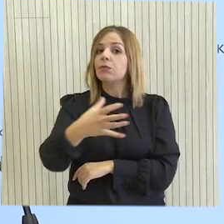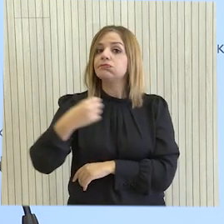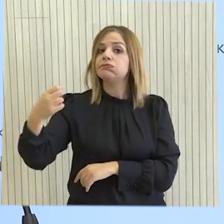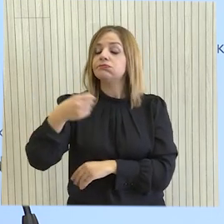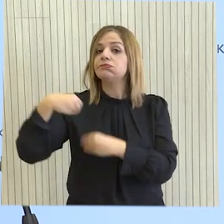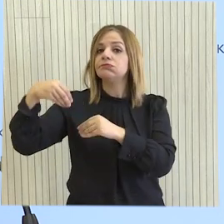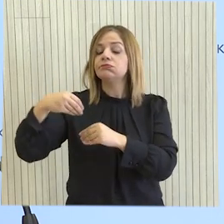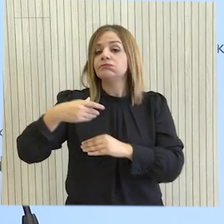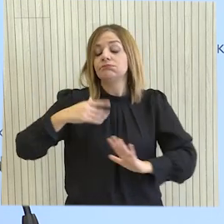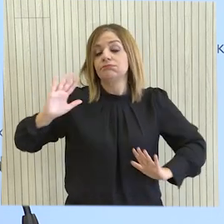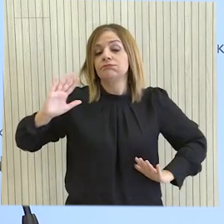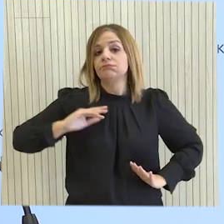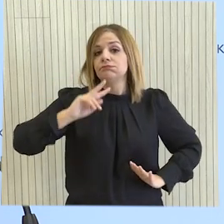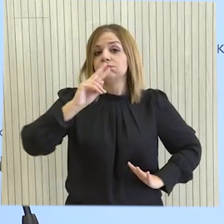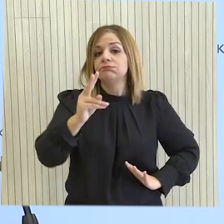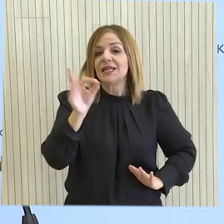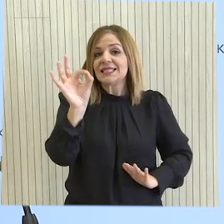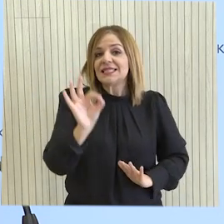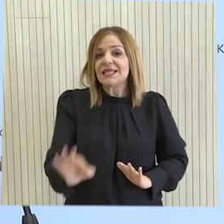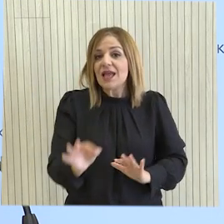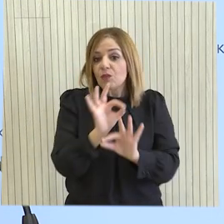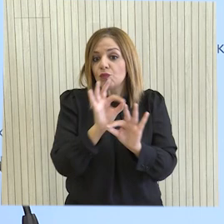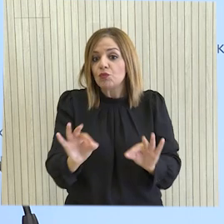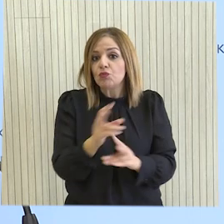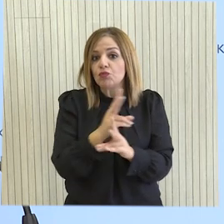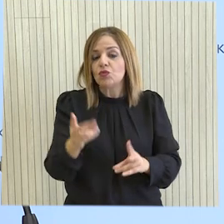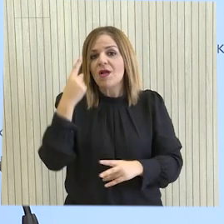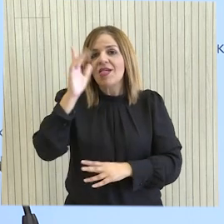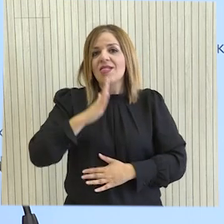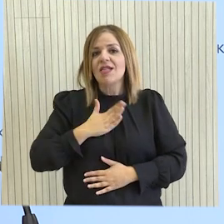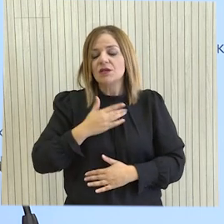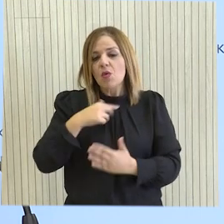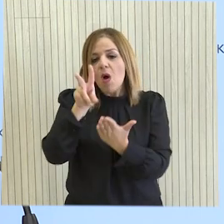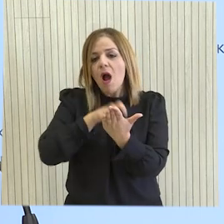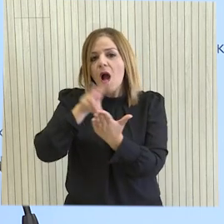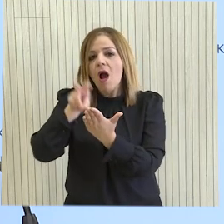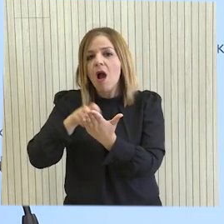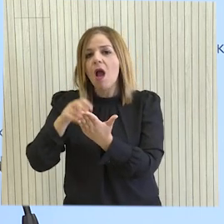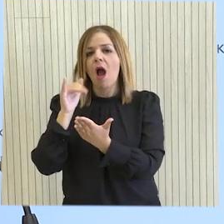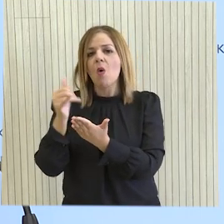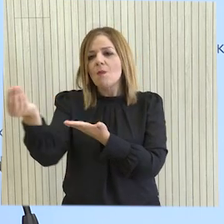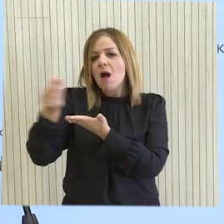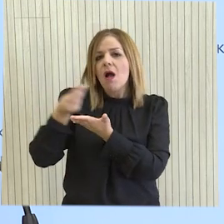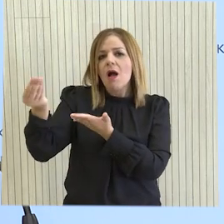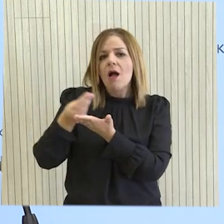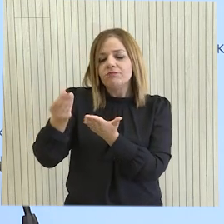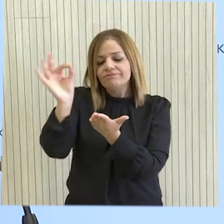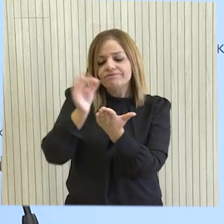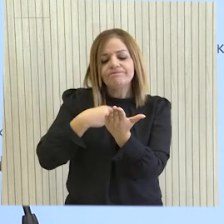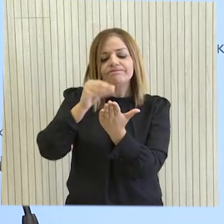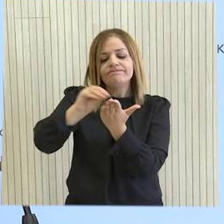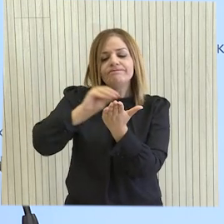Αυτή τη στιγμή δεν μπορώ να πω περισσότερα στοιχεία. Ανταλαμβάνεστε, στοιχεία τα οποία συλλέγονται. Είναι στο πλαίσιο της εξέτασης των μέτρων που μπορούν να ληφθούν.